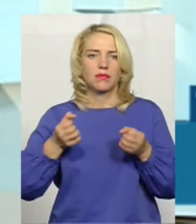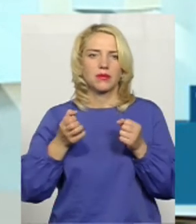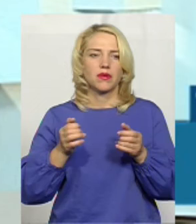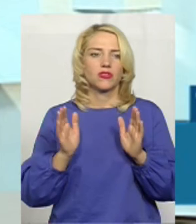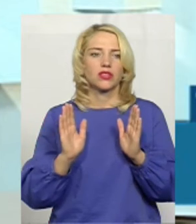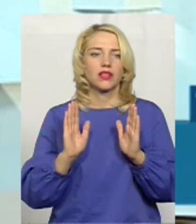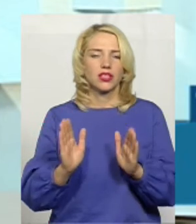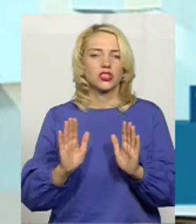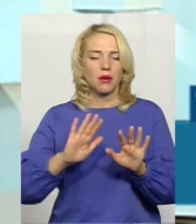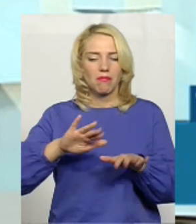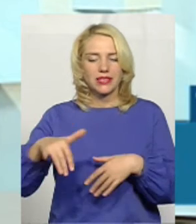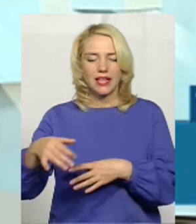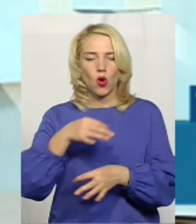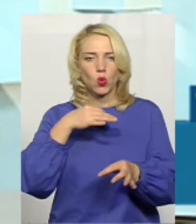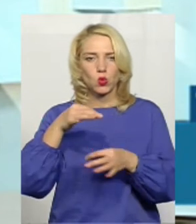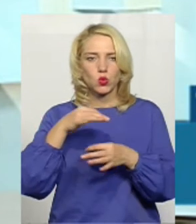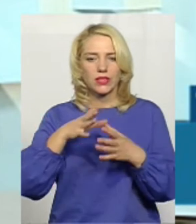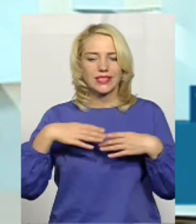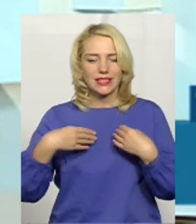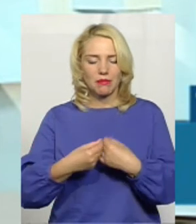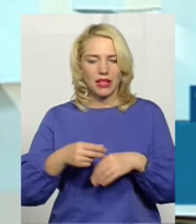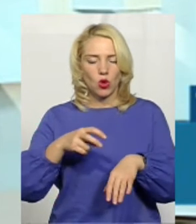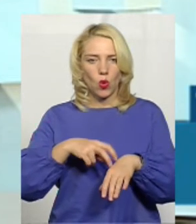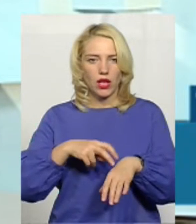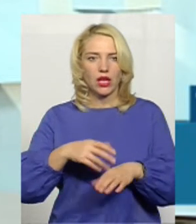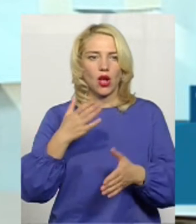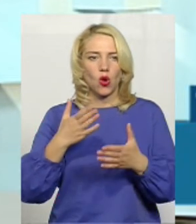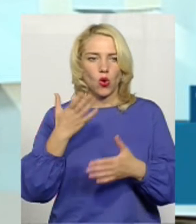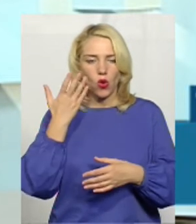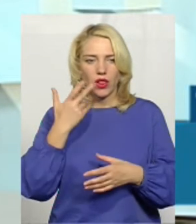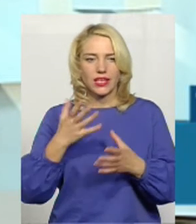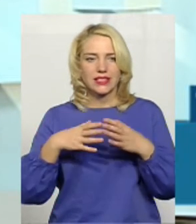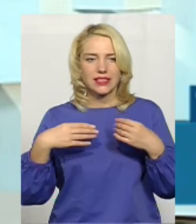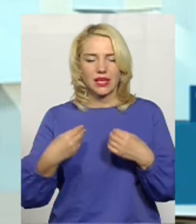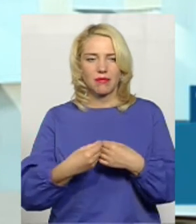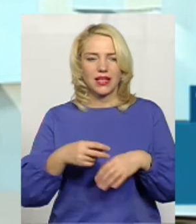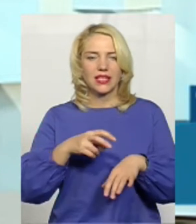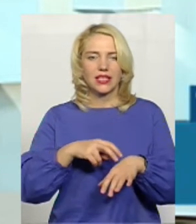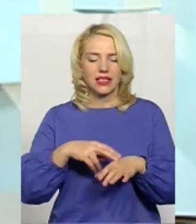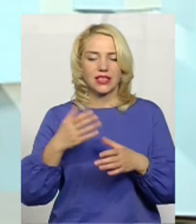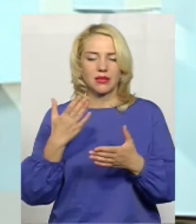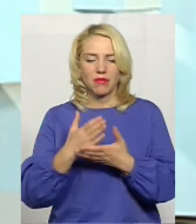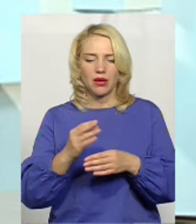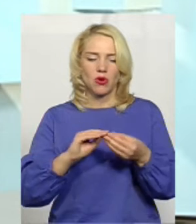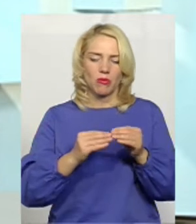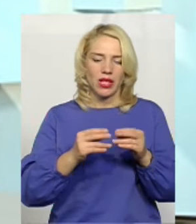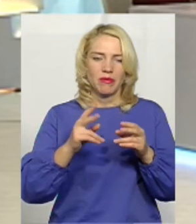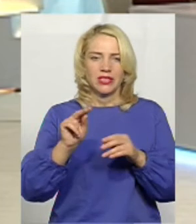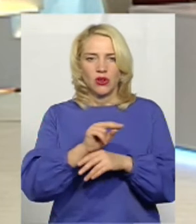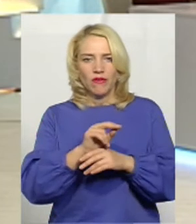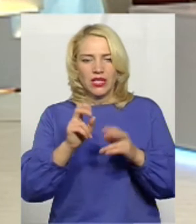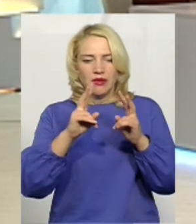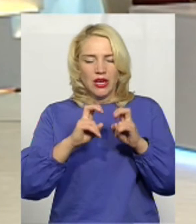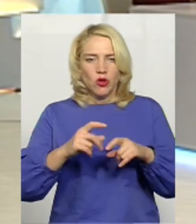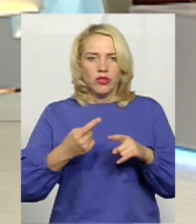лише після консультації сімейного лікаря, коли сімейний лікар має певні проблеми чи з лікуванням, чи з діагностикою для